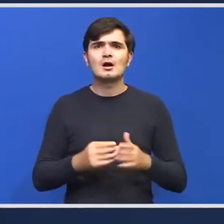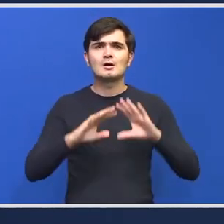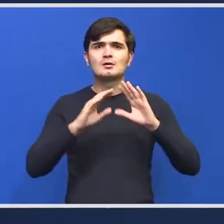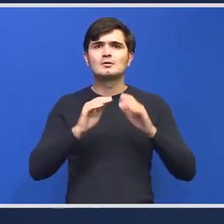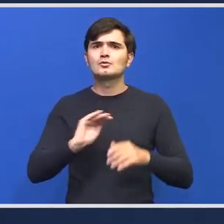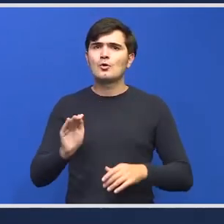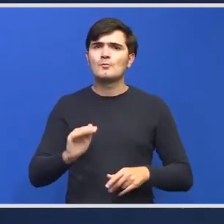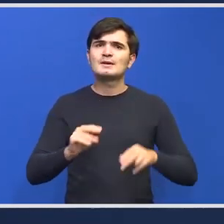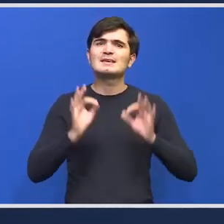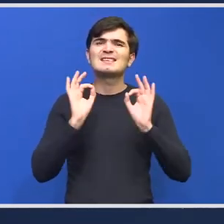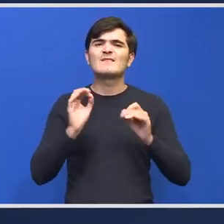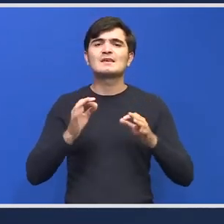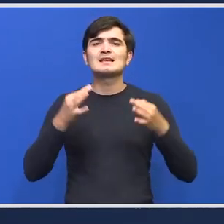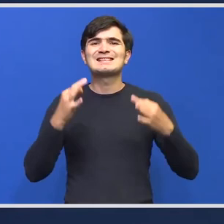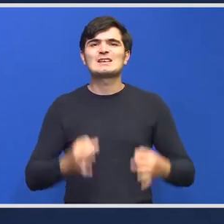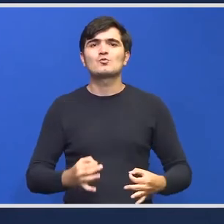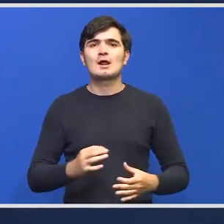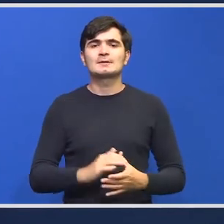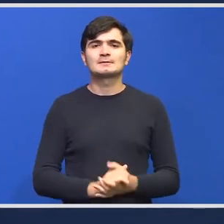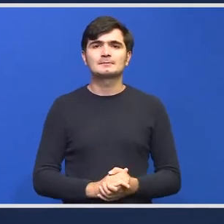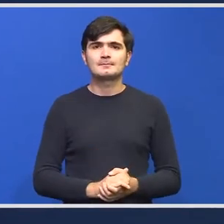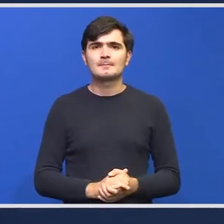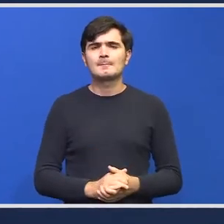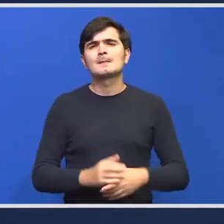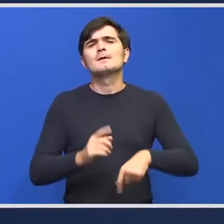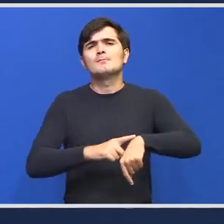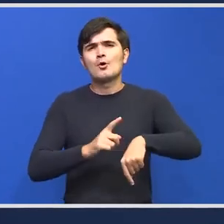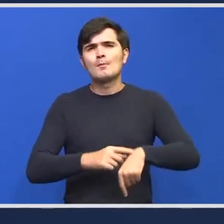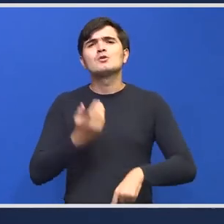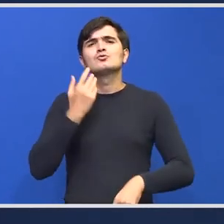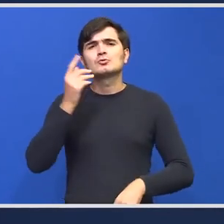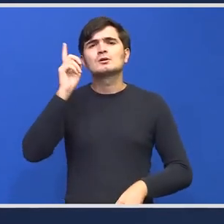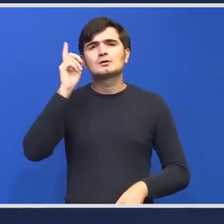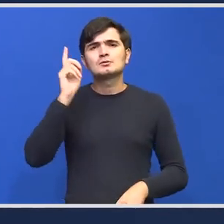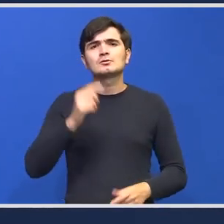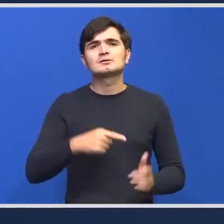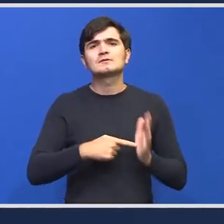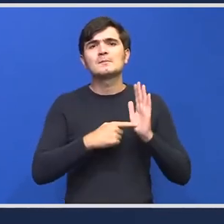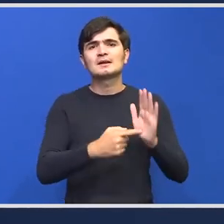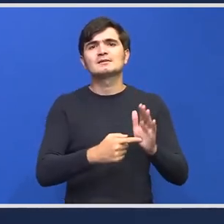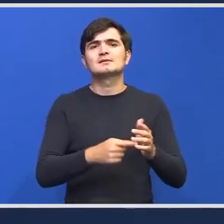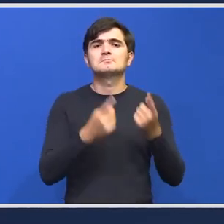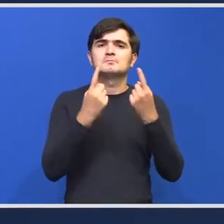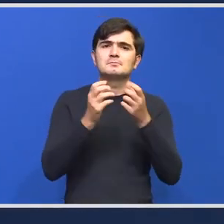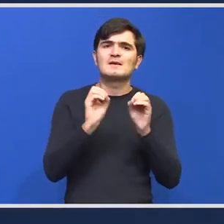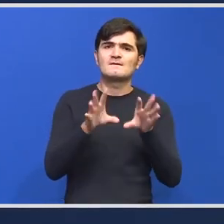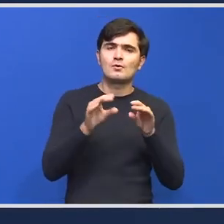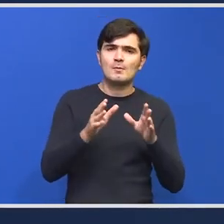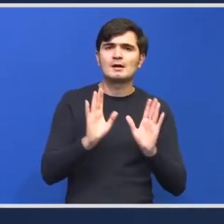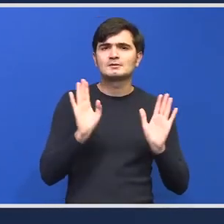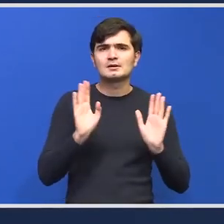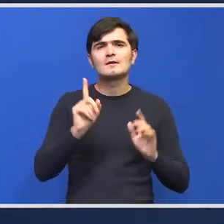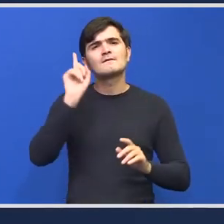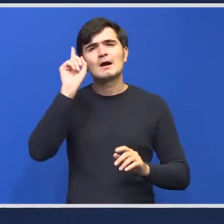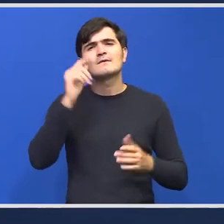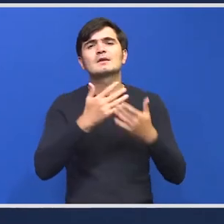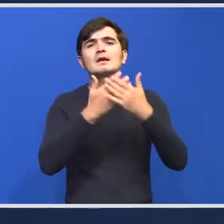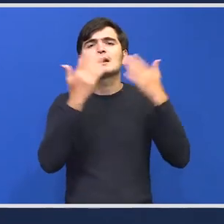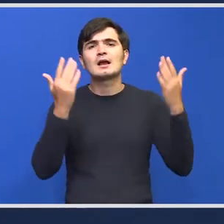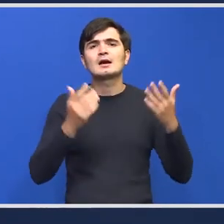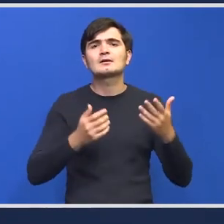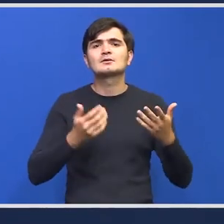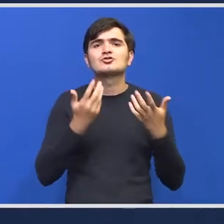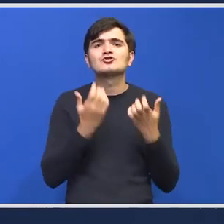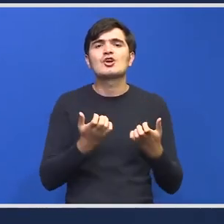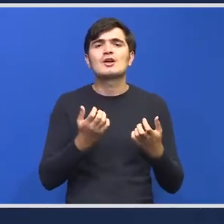copii în siguranță în momentul în care vom prezenta detaliile va fi clar ce